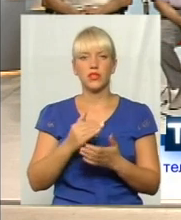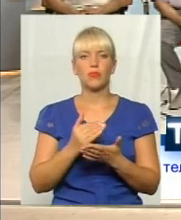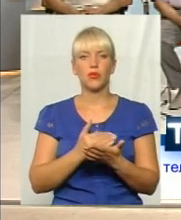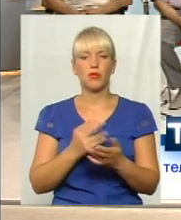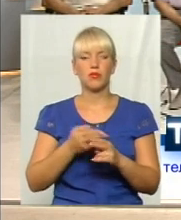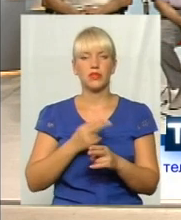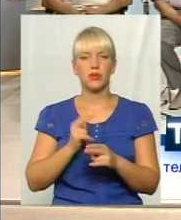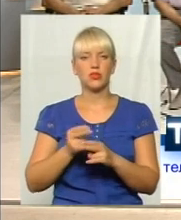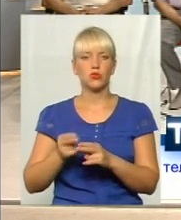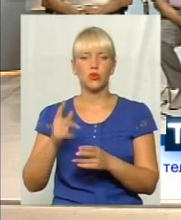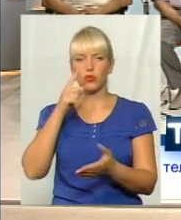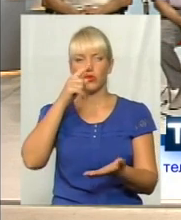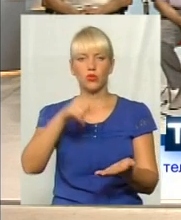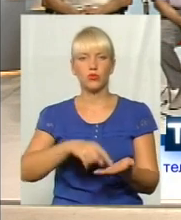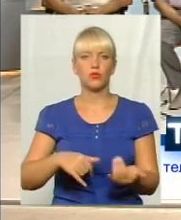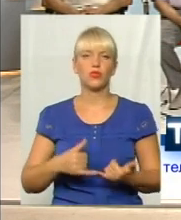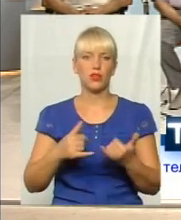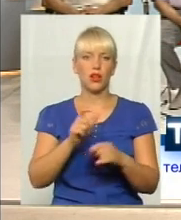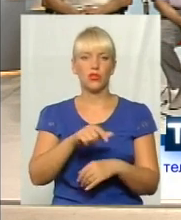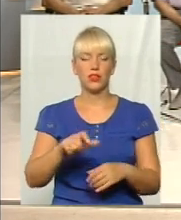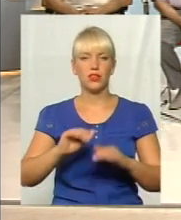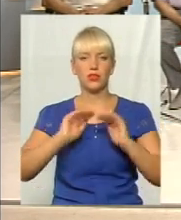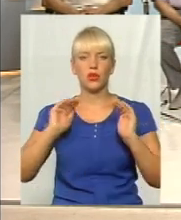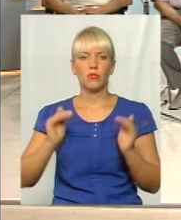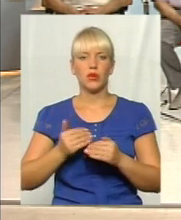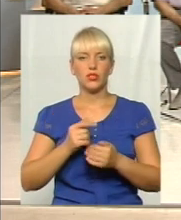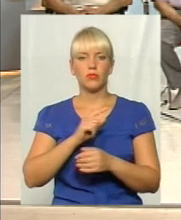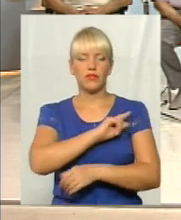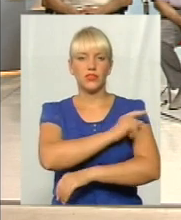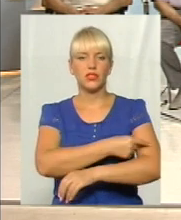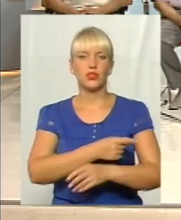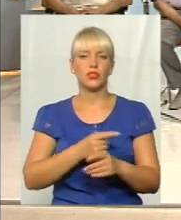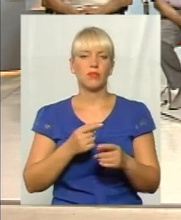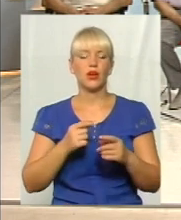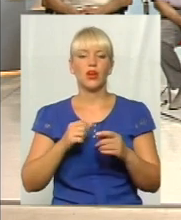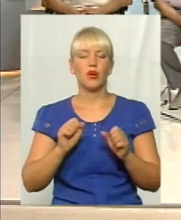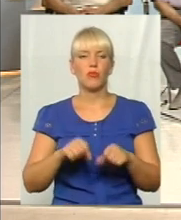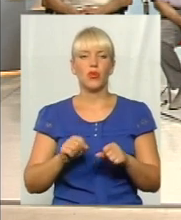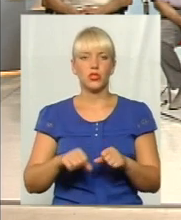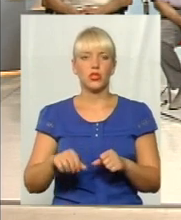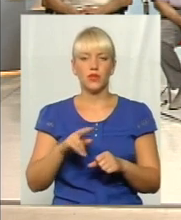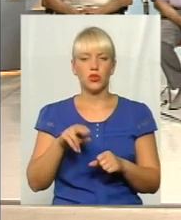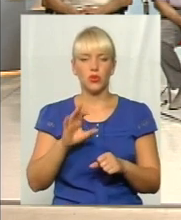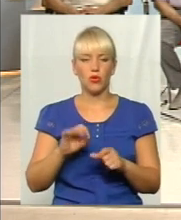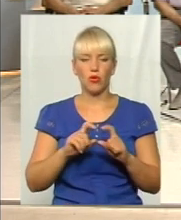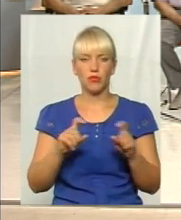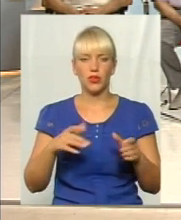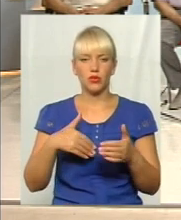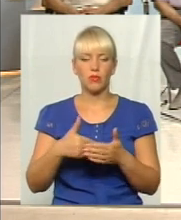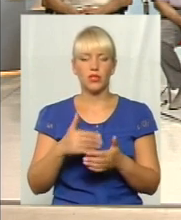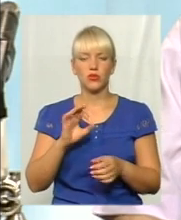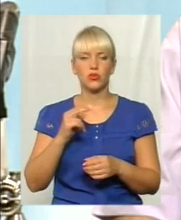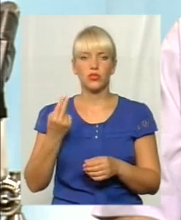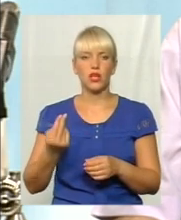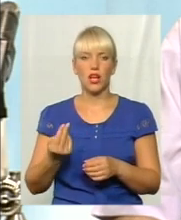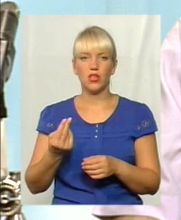безперешкодного доступу для осіб з обмеженими фізичними можливостями, малобільній груп, то об'єктів громадського та соціального